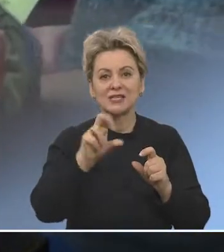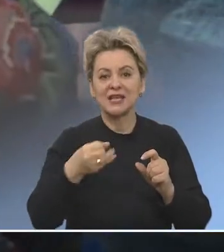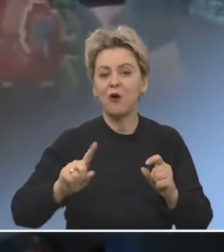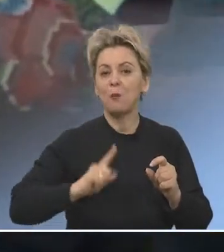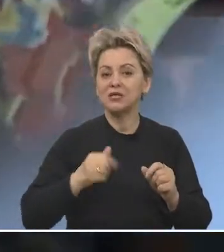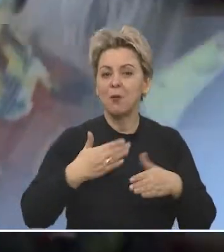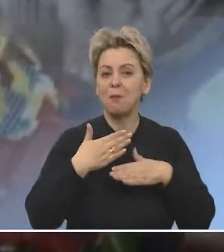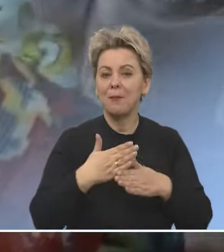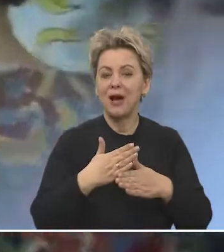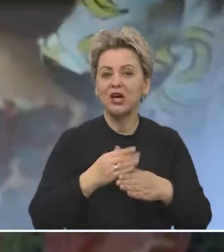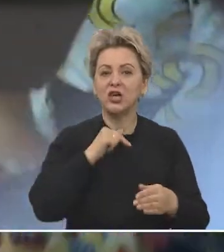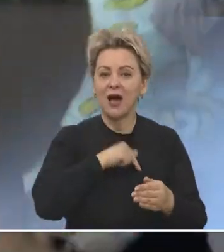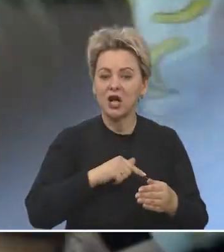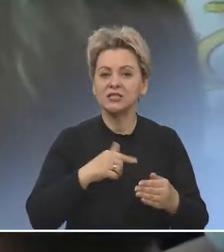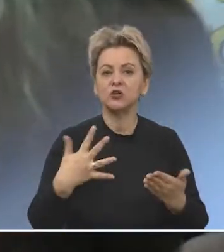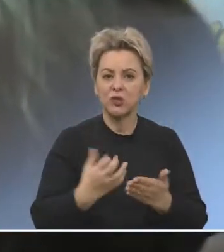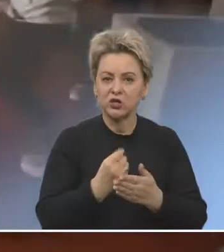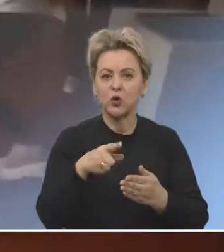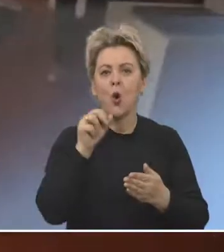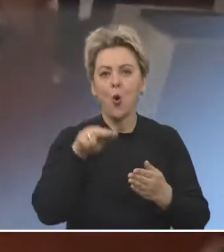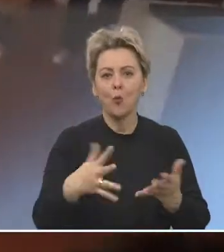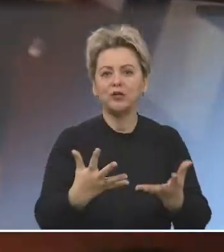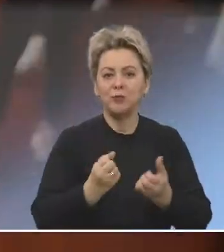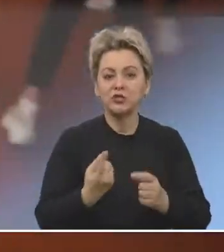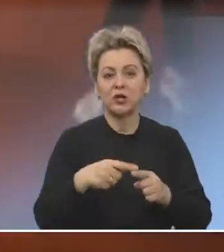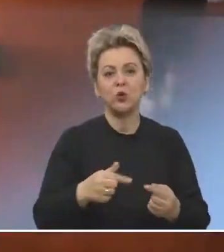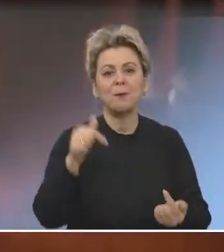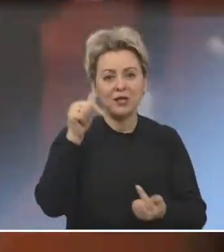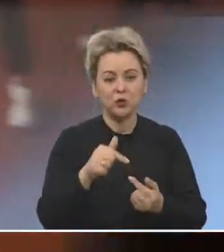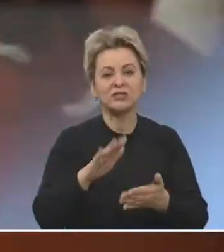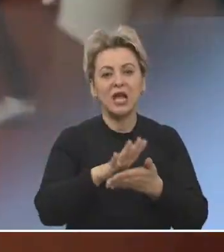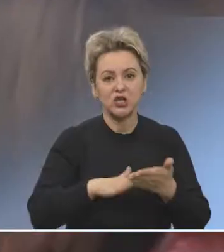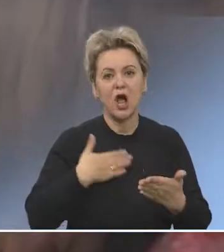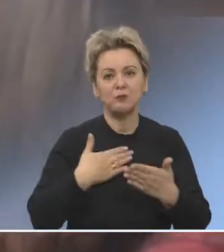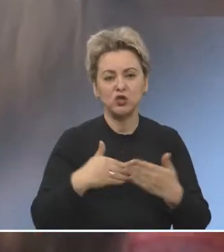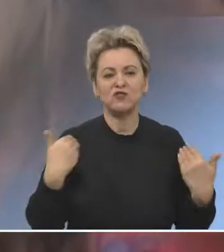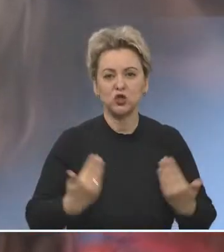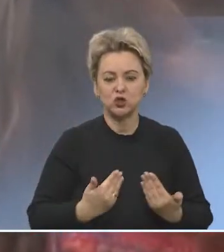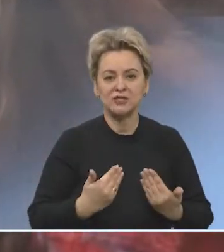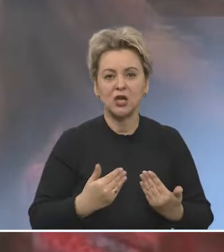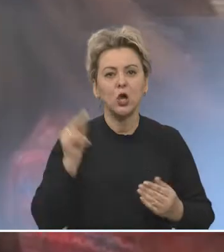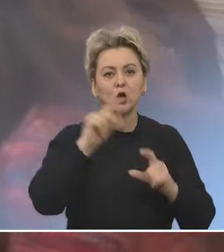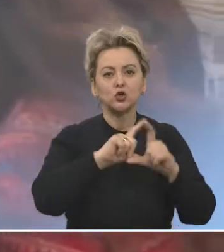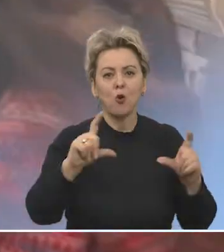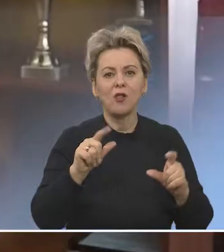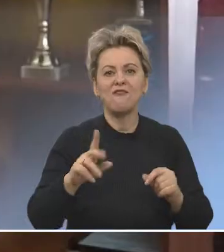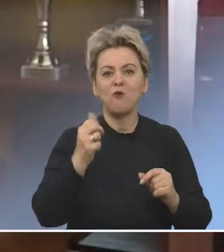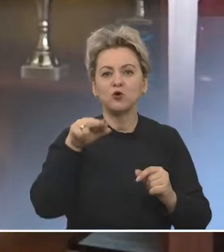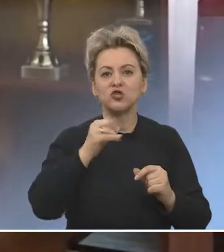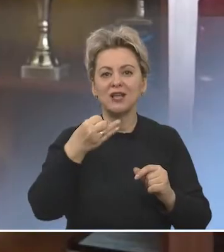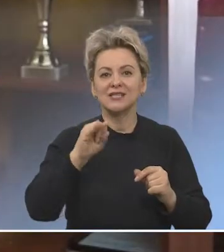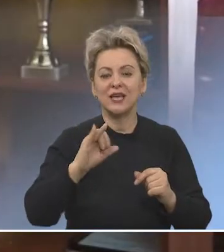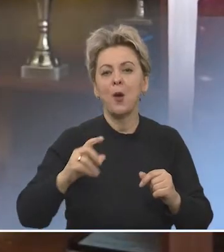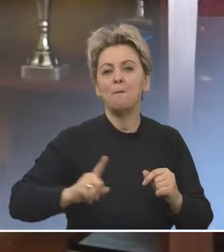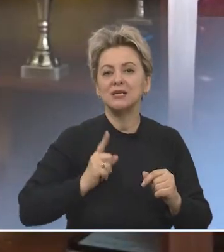вожатского мастерства помогает закалить характер, получить опыт, который во многом пригодится в дальнейшем в общественной жизни. Школа вожатского